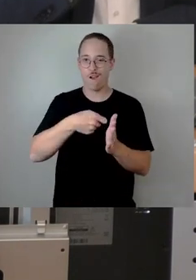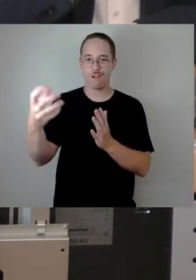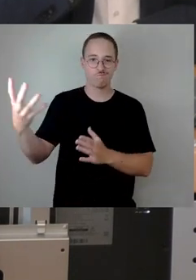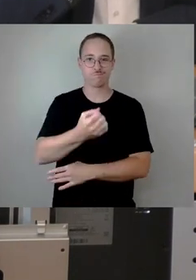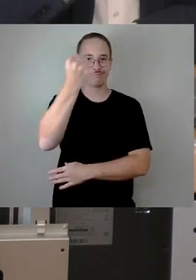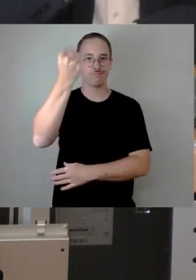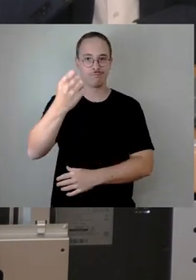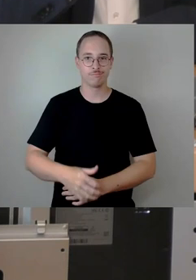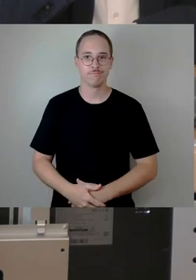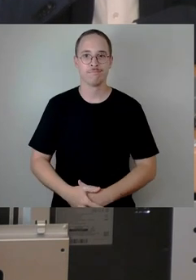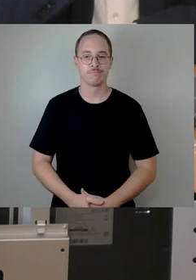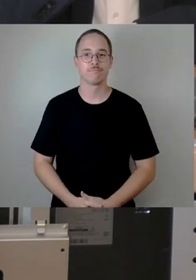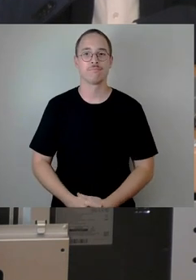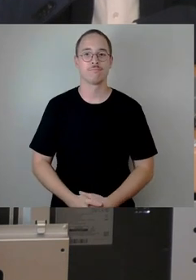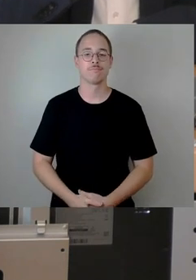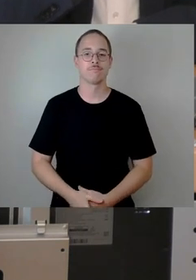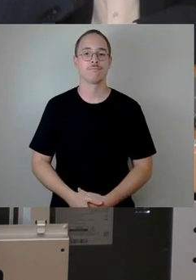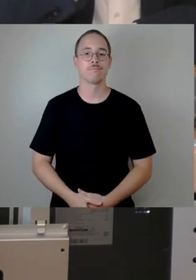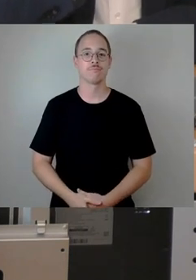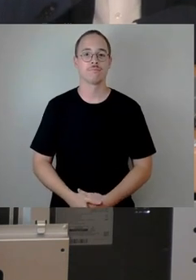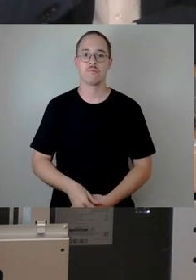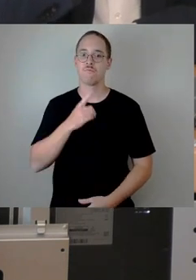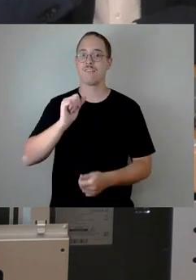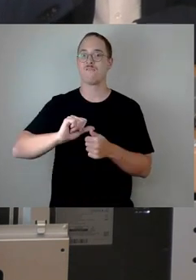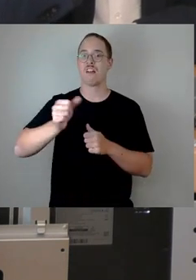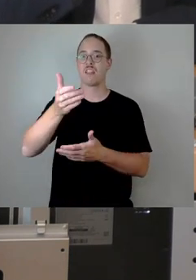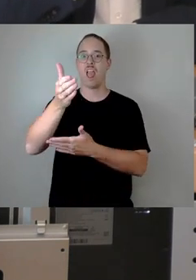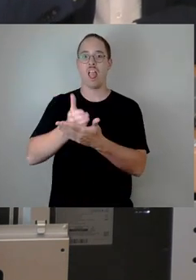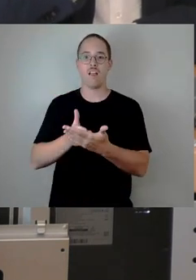Die erste Stadtratssitzung